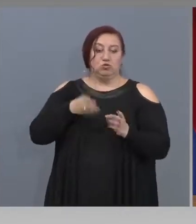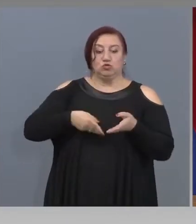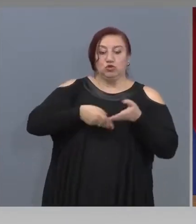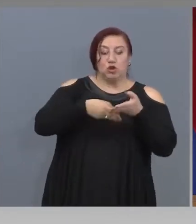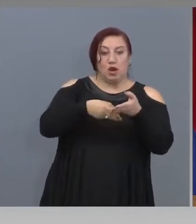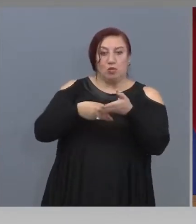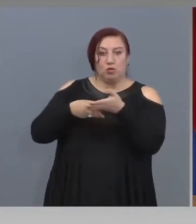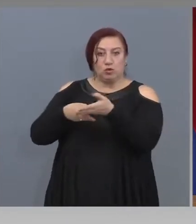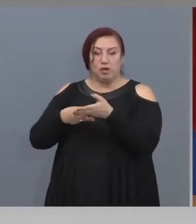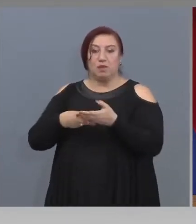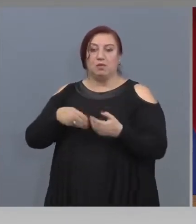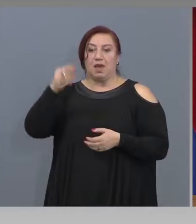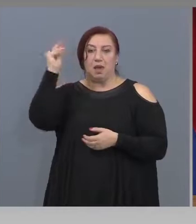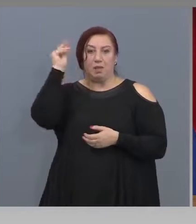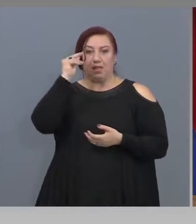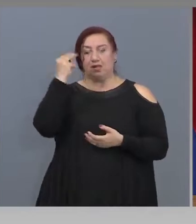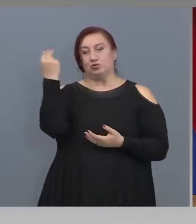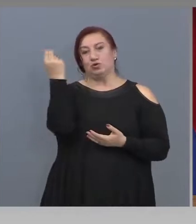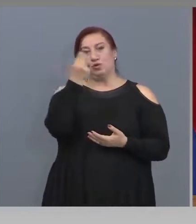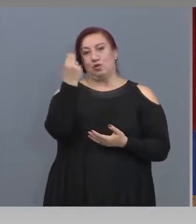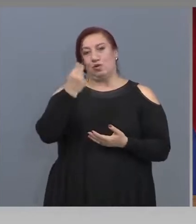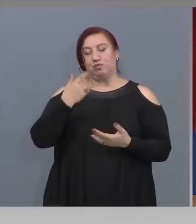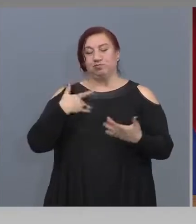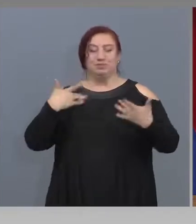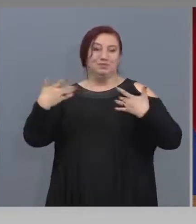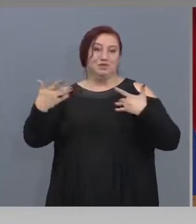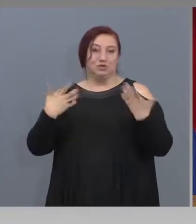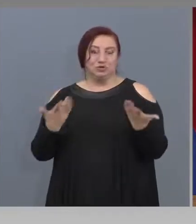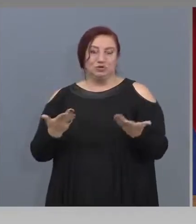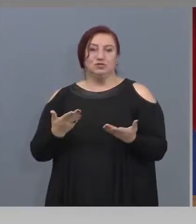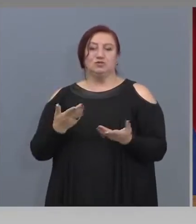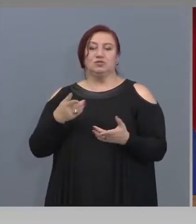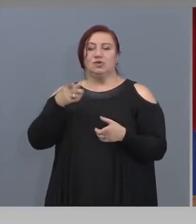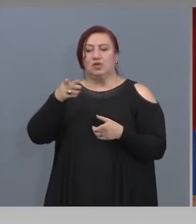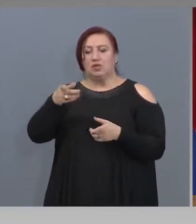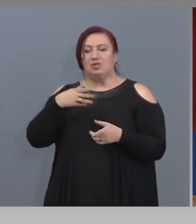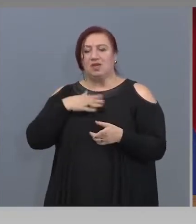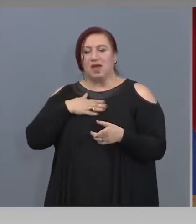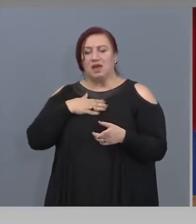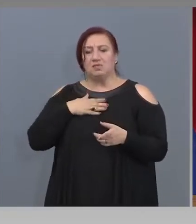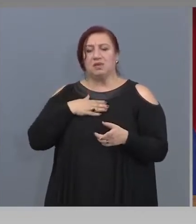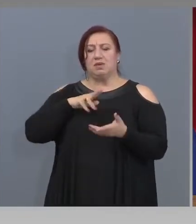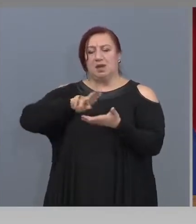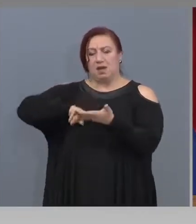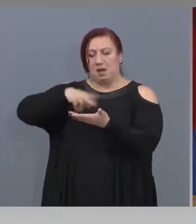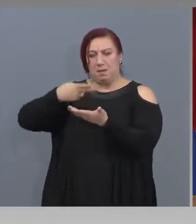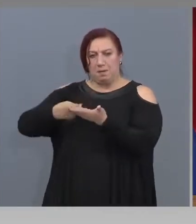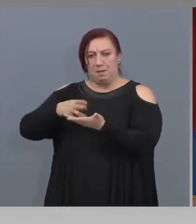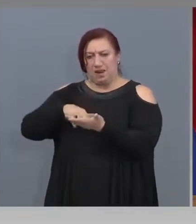българските изкуства. Защото там има и преводи, анализи,